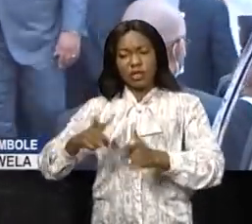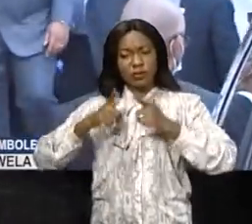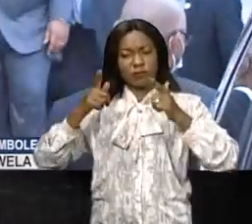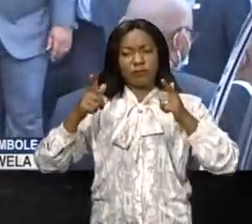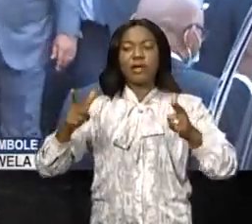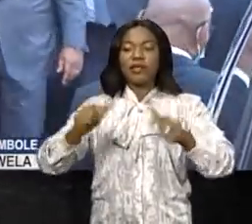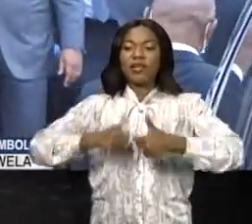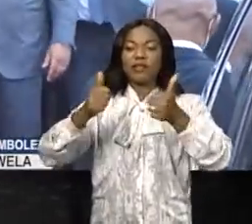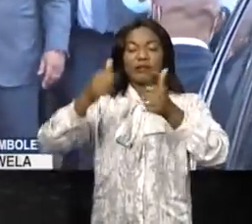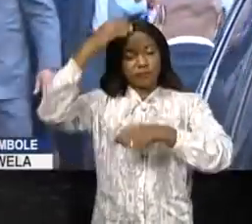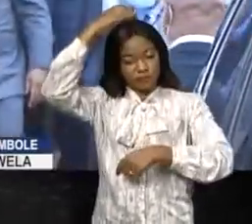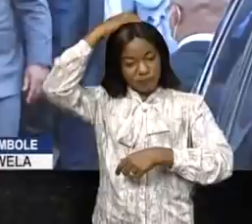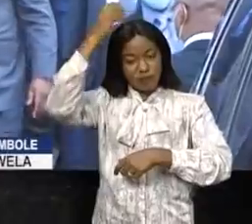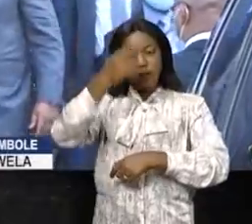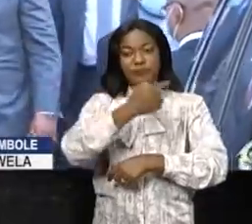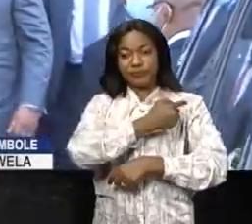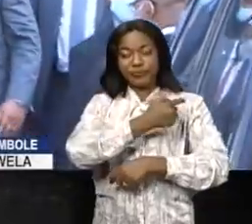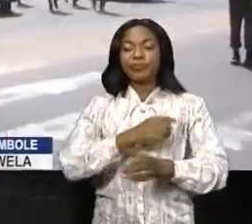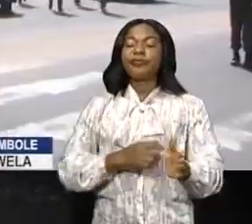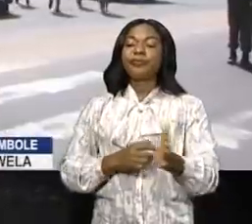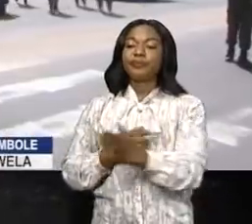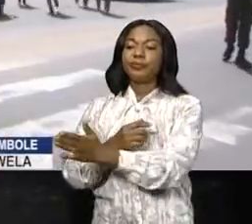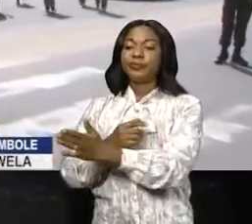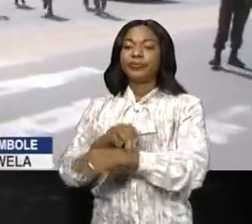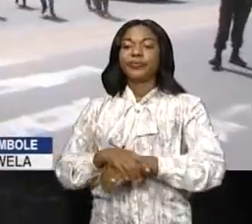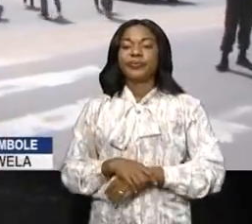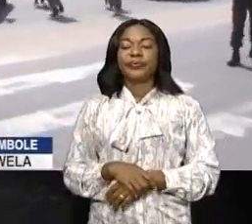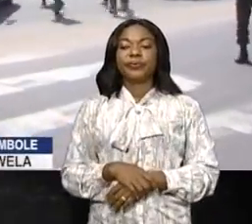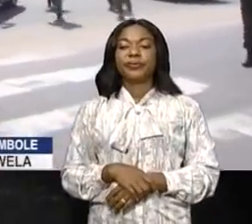de la vie de ce prêt-là, Monseigneur Gérard Moulomba.